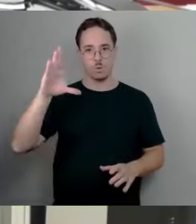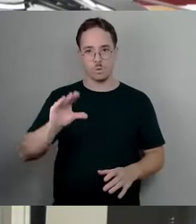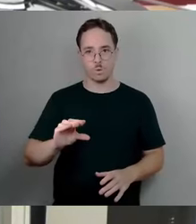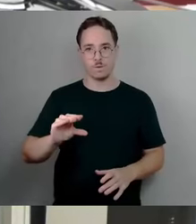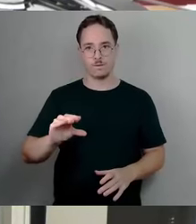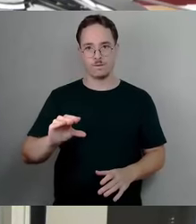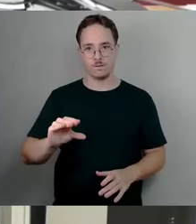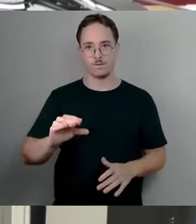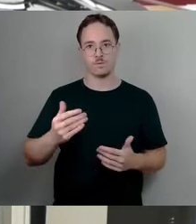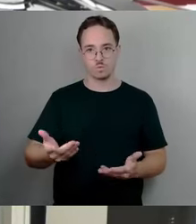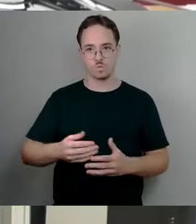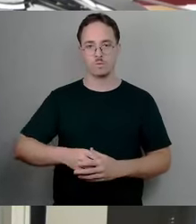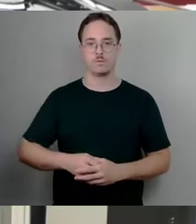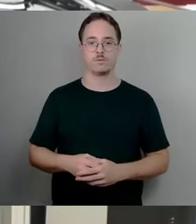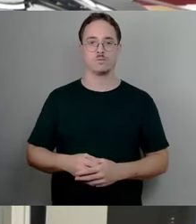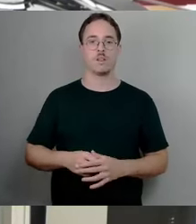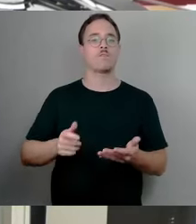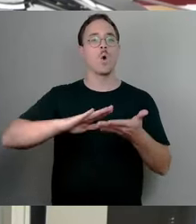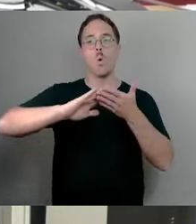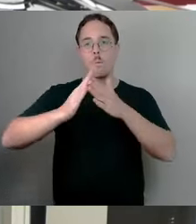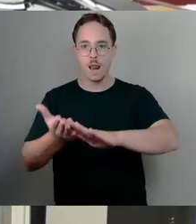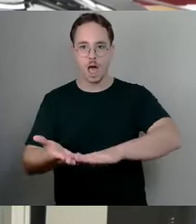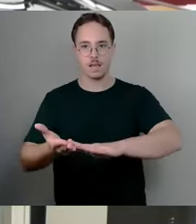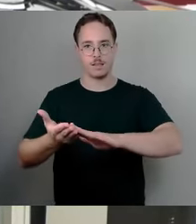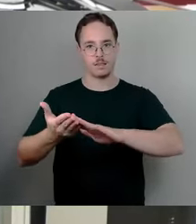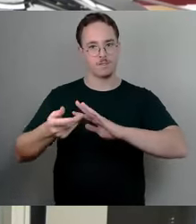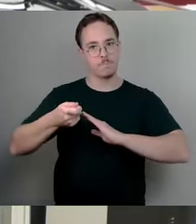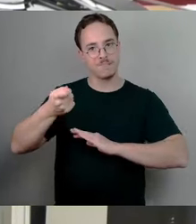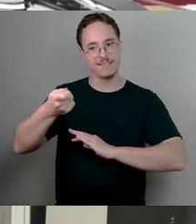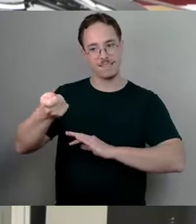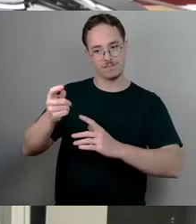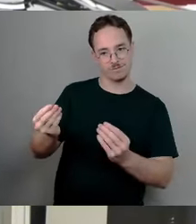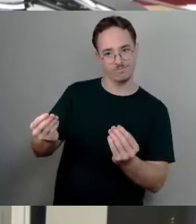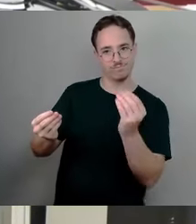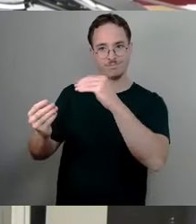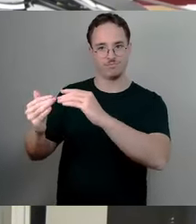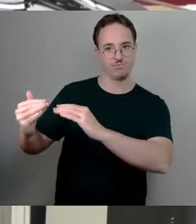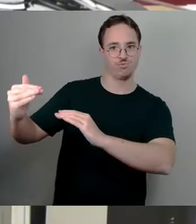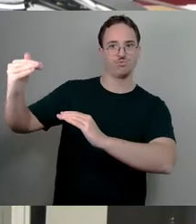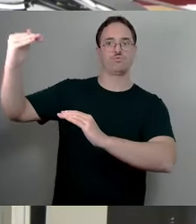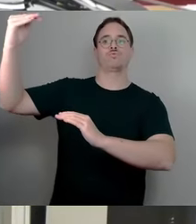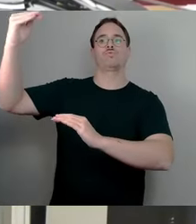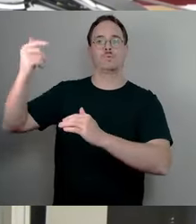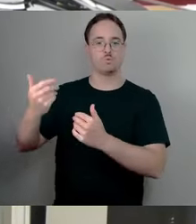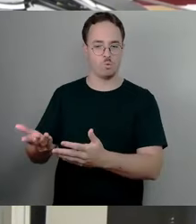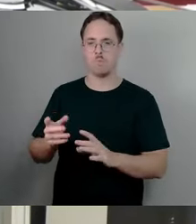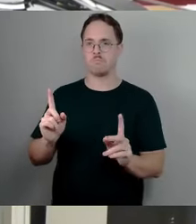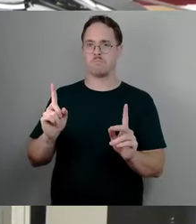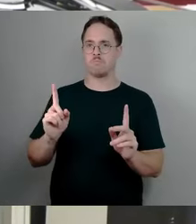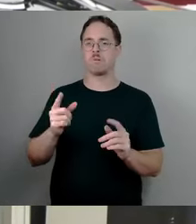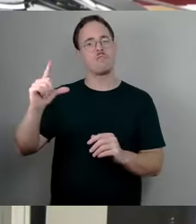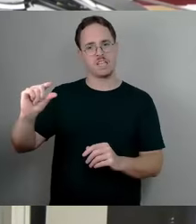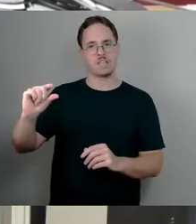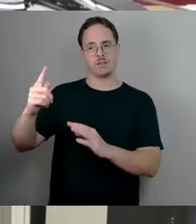die Miete, das ja relativ kleine Beträge sind. Aber es gibt dort sogar Entlastung. Und wenn wir also dort die Steuer jetzt